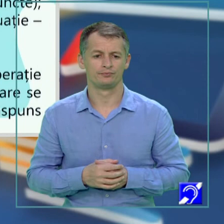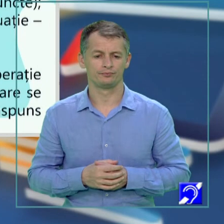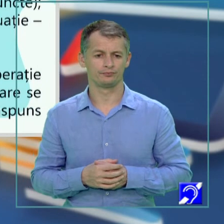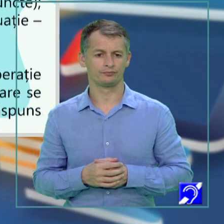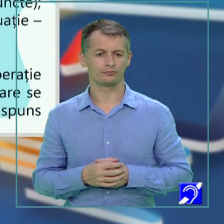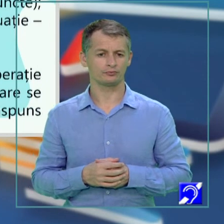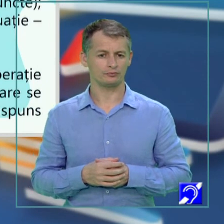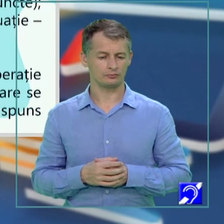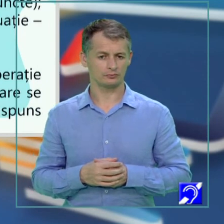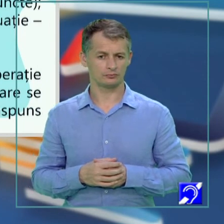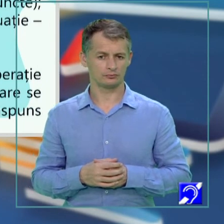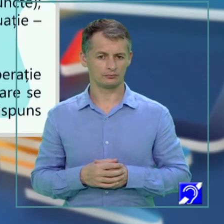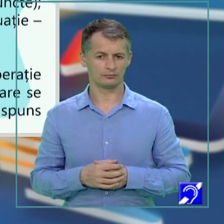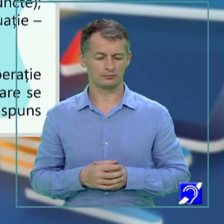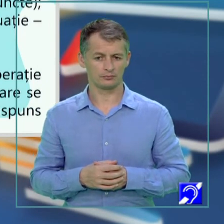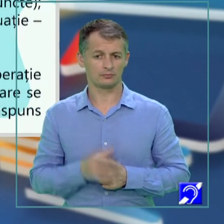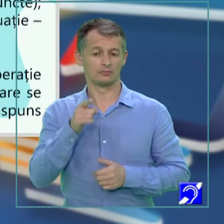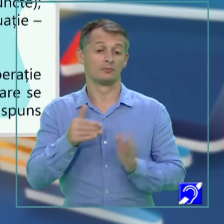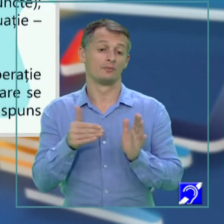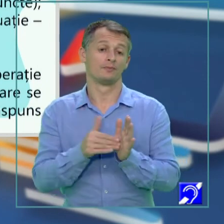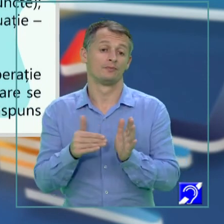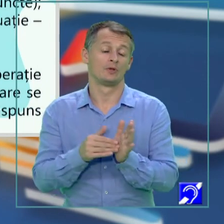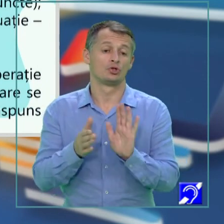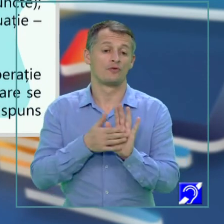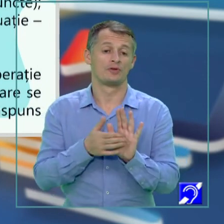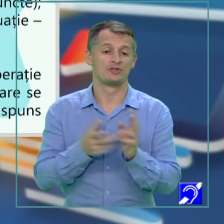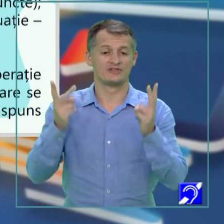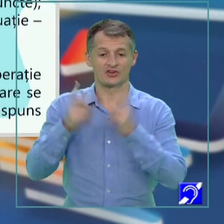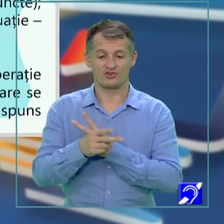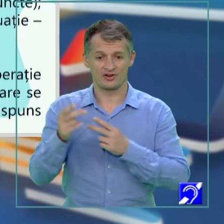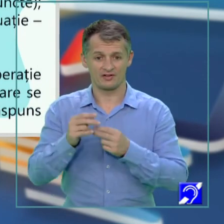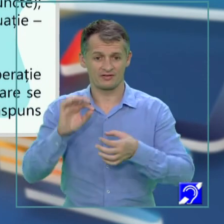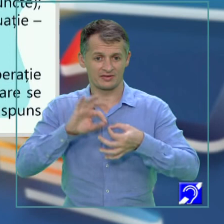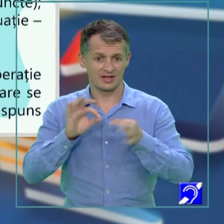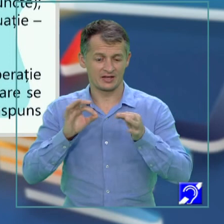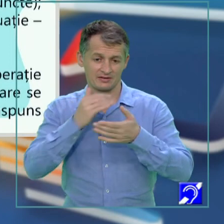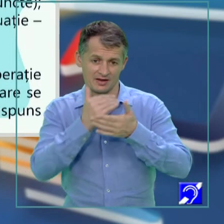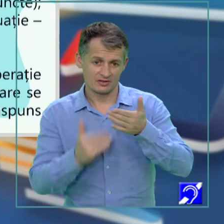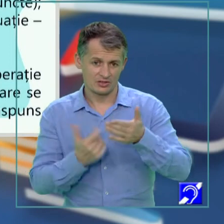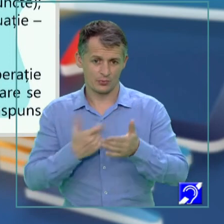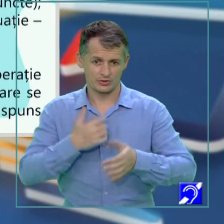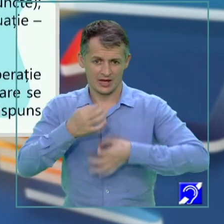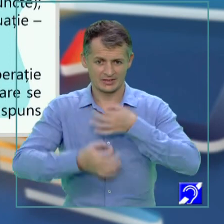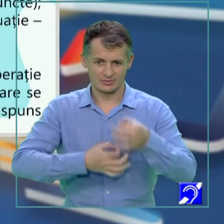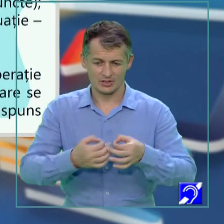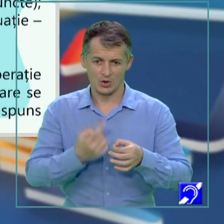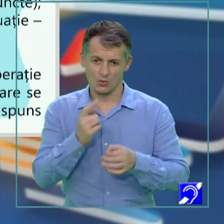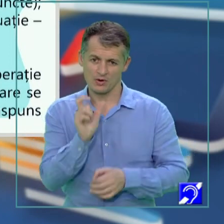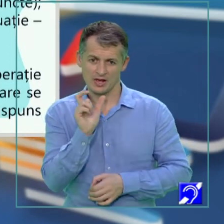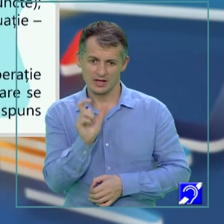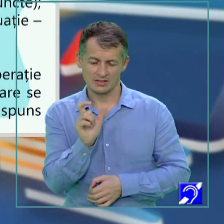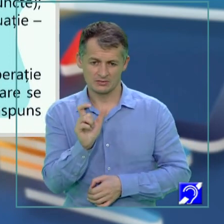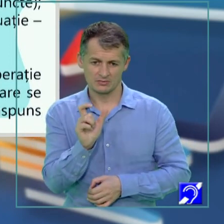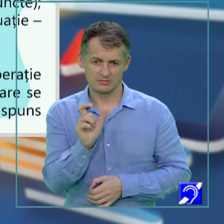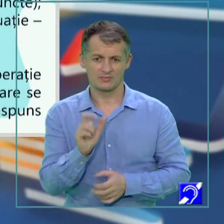informației. Va trebui să dovedești înțelegerea textului și să poți explica un aspect din fragment.